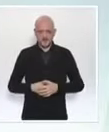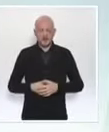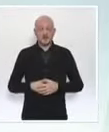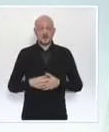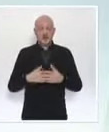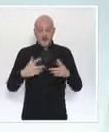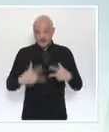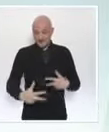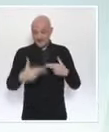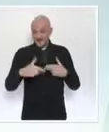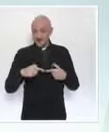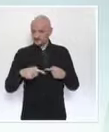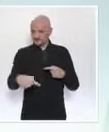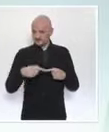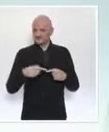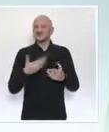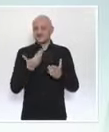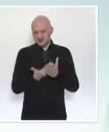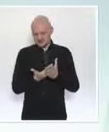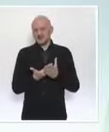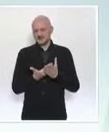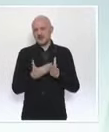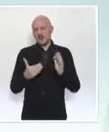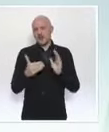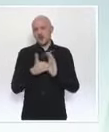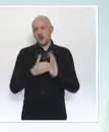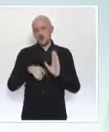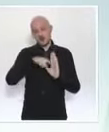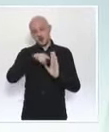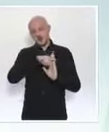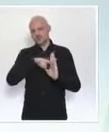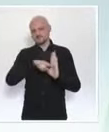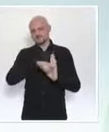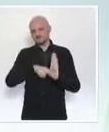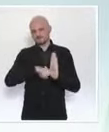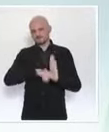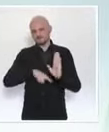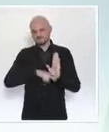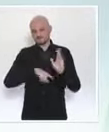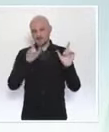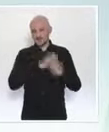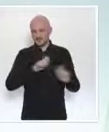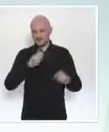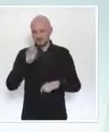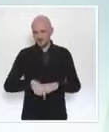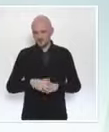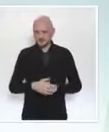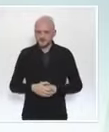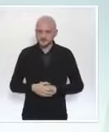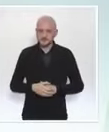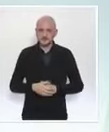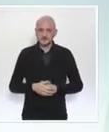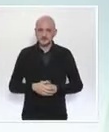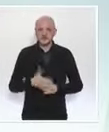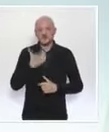sera encore marquée par des règles de grande prudence. C'est pourquoi les activités entraînant le